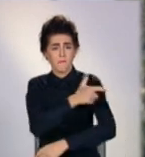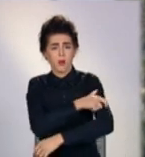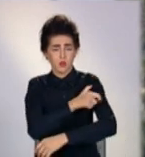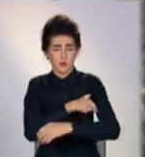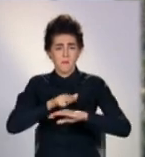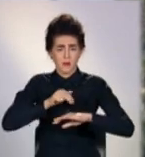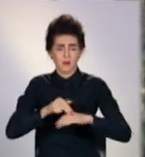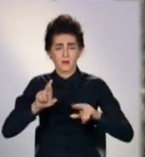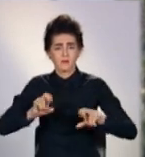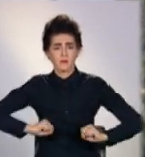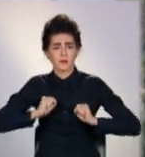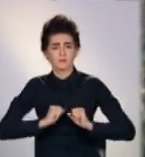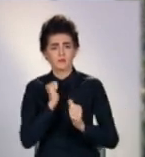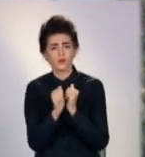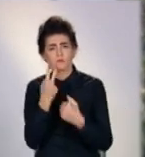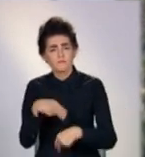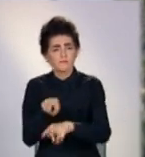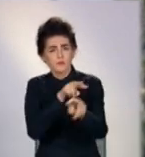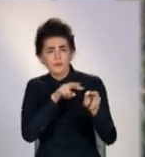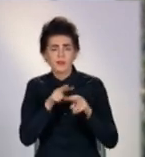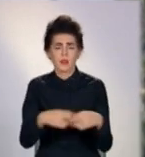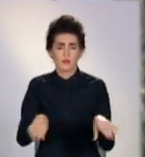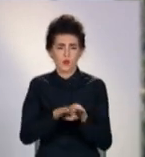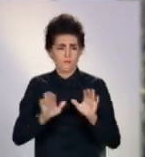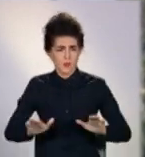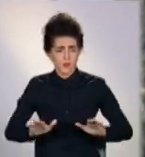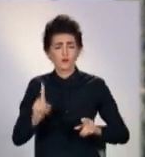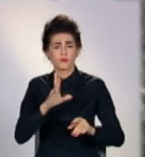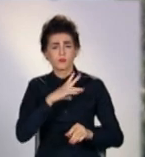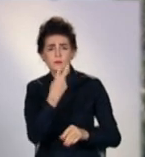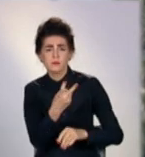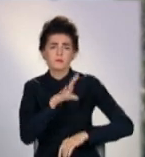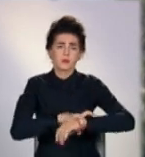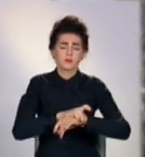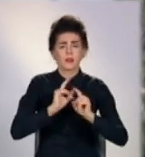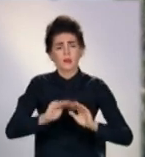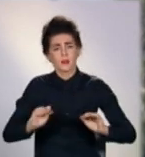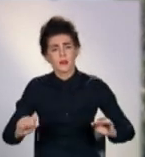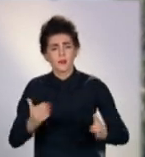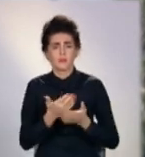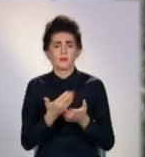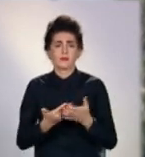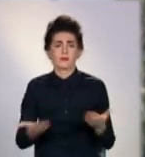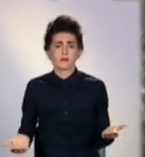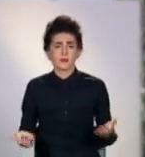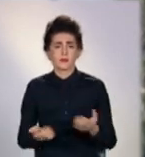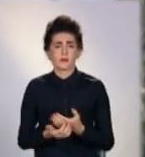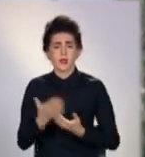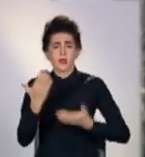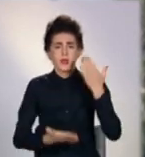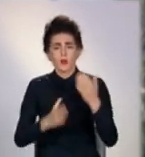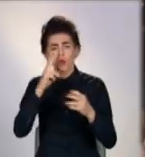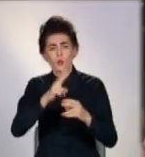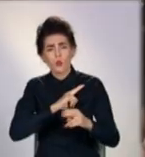Намагаємося найчастіше патрулювати такі місця, аби виявляти там дітей, аби, не дай Боже, там дитина